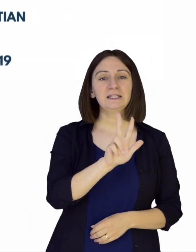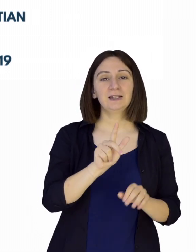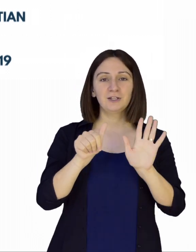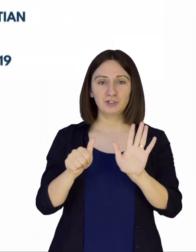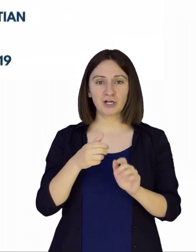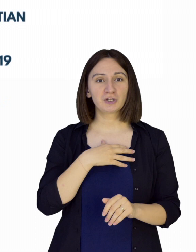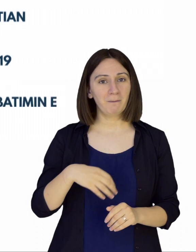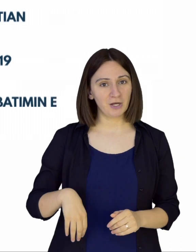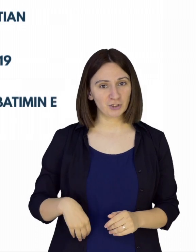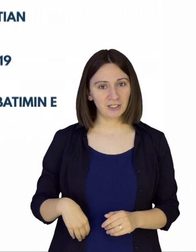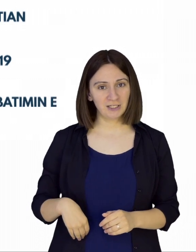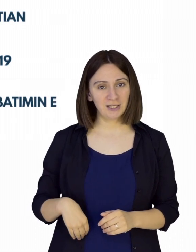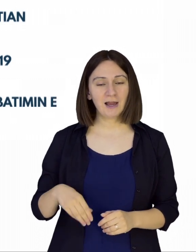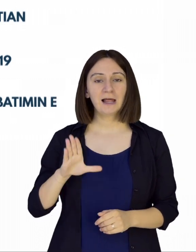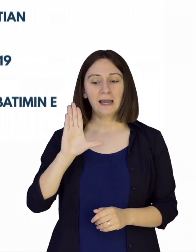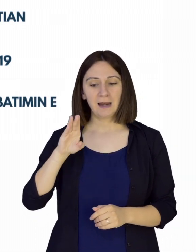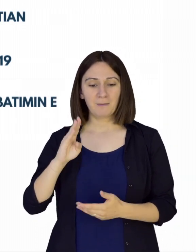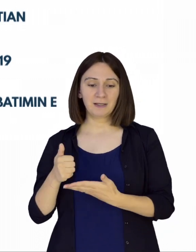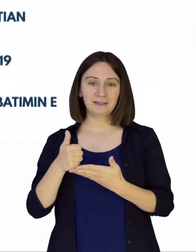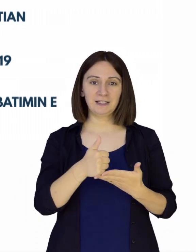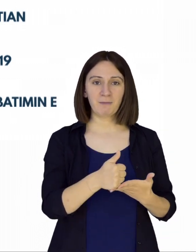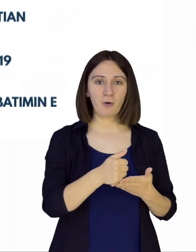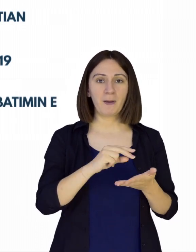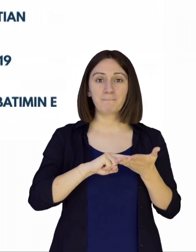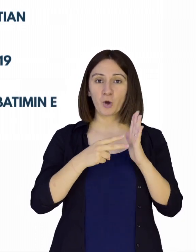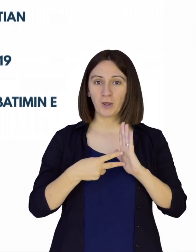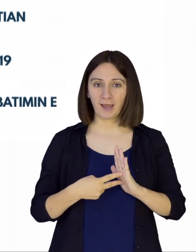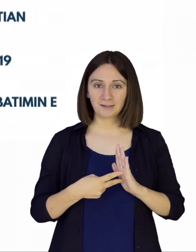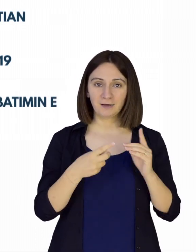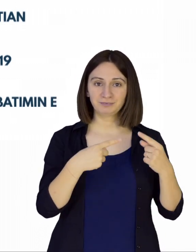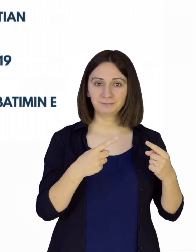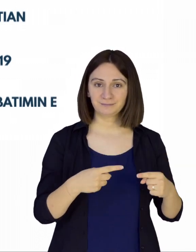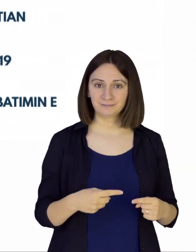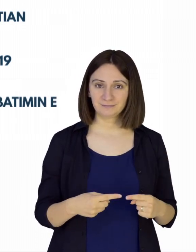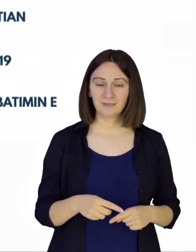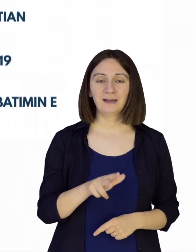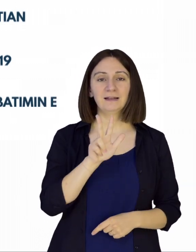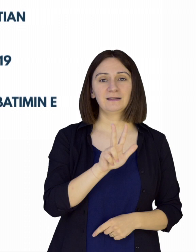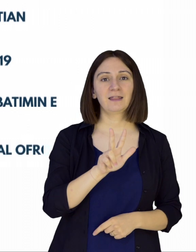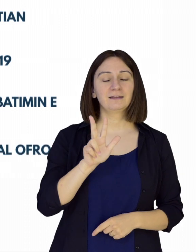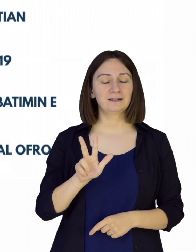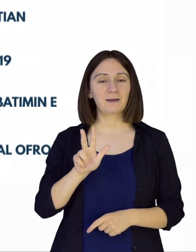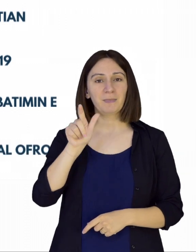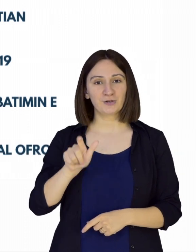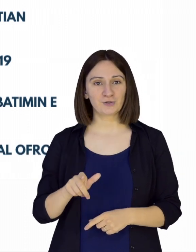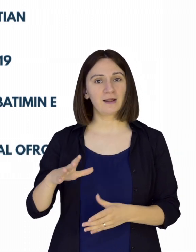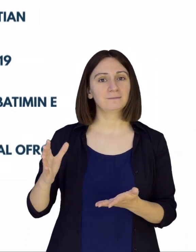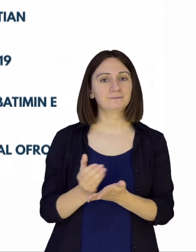-19. 36 bashki janë bështetur në hartimin dhe zbatimin e planeve të kujdesit shëqëror. 8